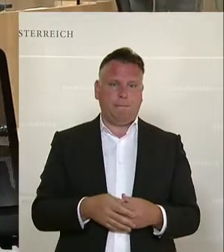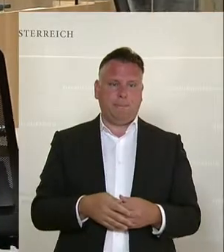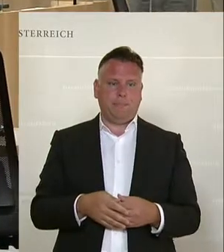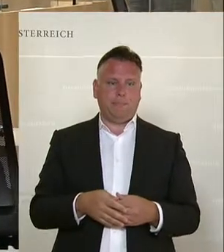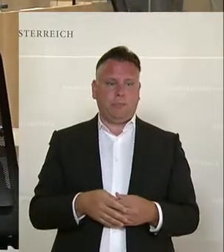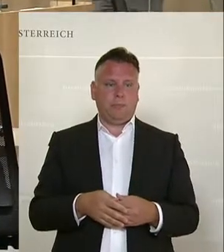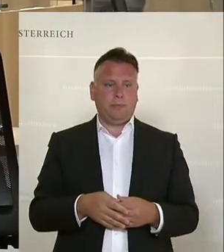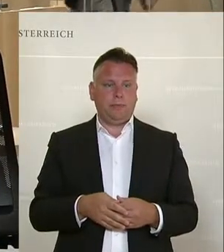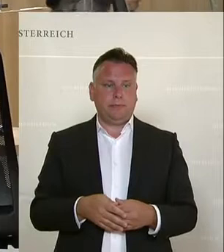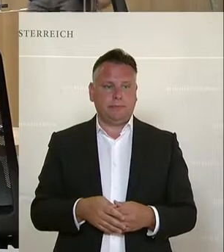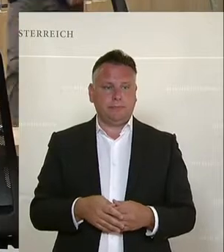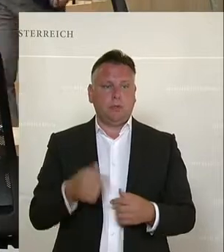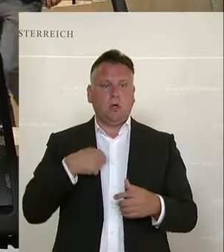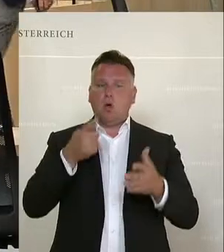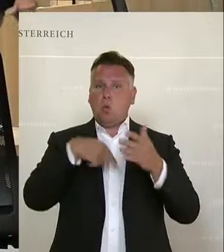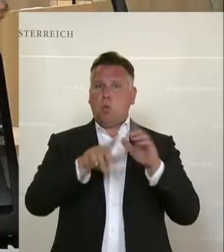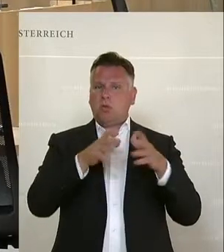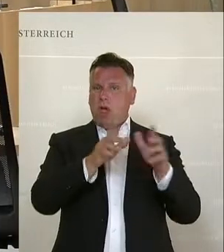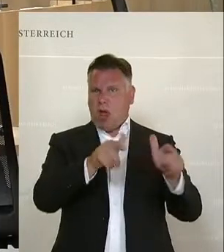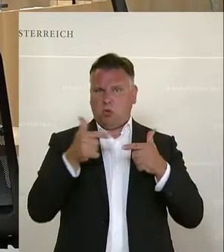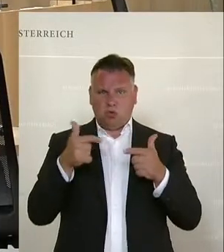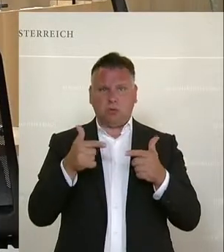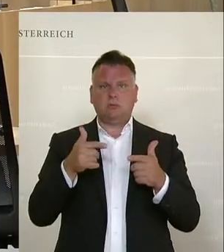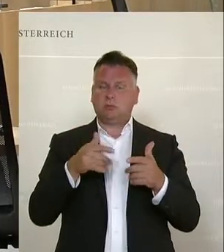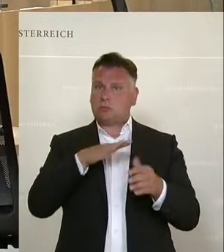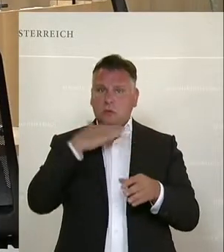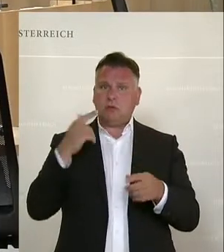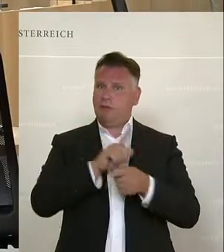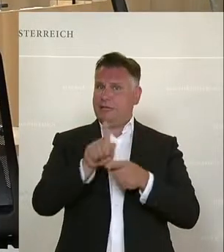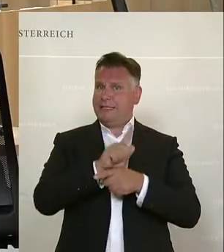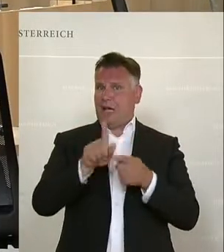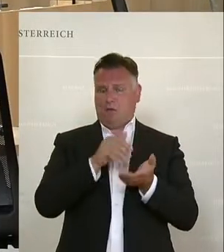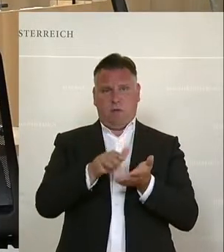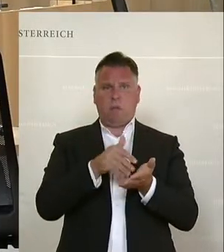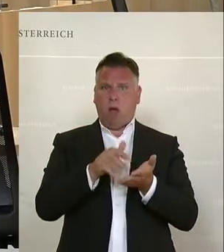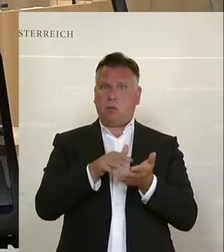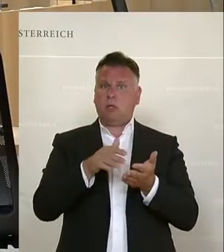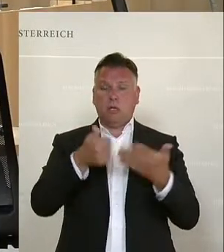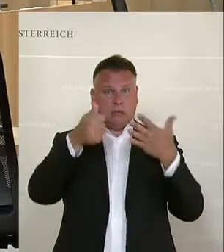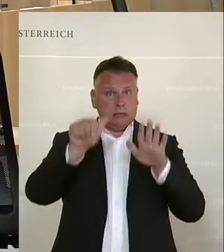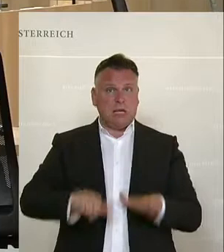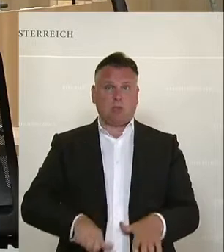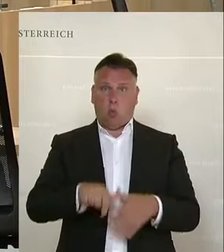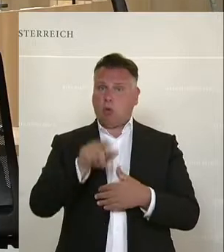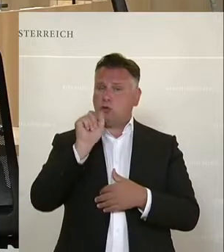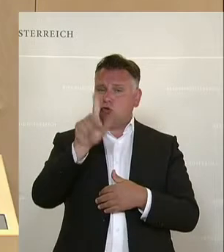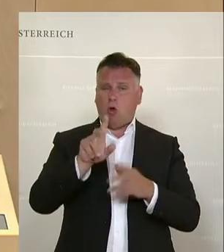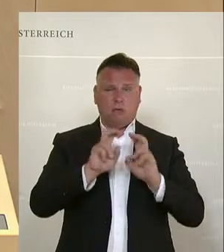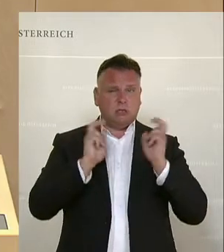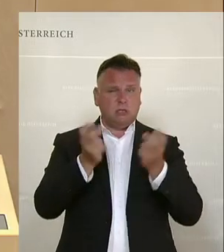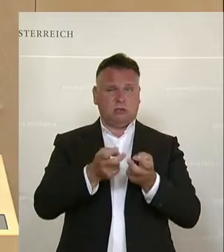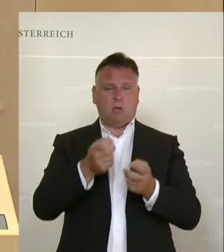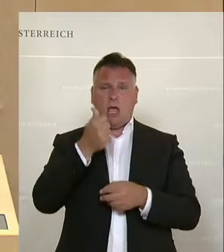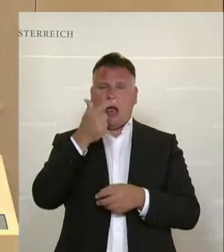Ich persönlich habe diesen Unterausschuss so erlebt, dass er sehr zeitintensiv war. Zeitintensiv in sechs Monaten, zwölf Sitzungen mit 21